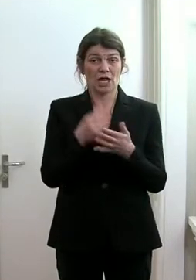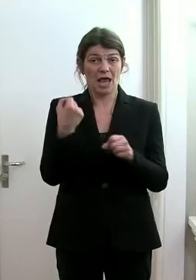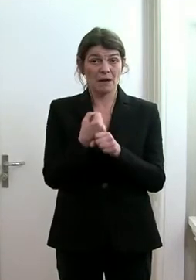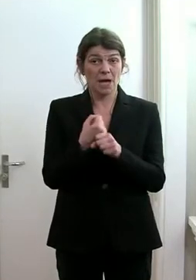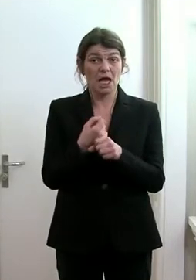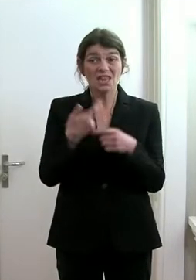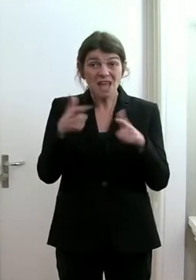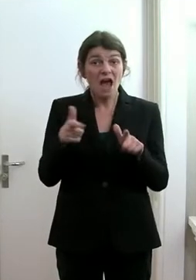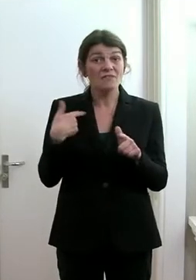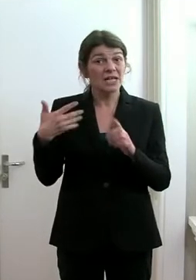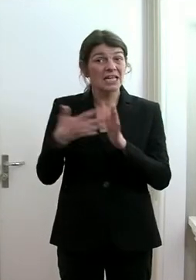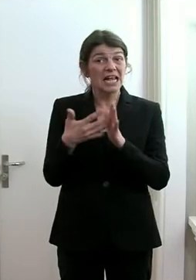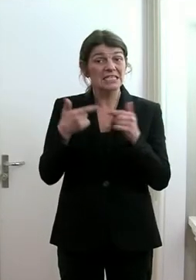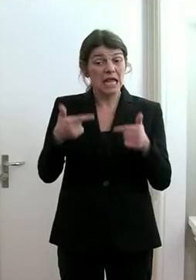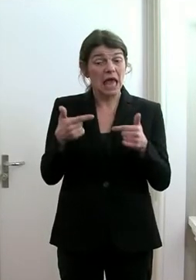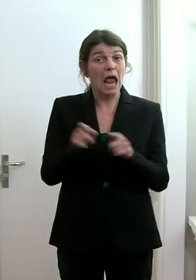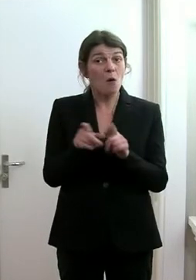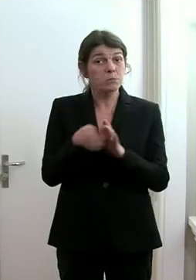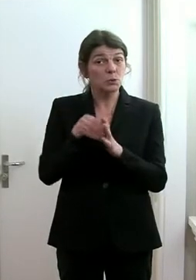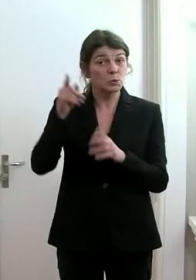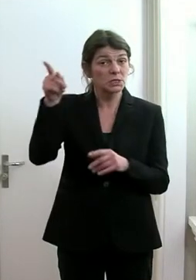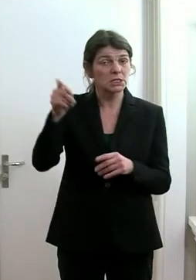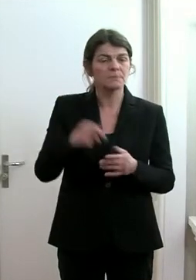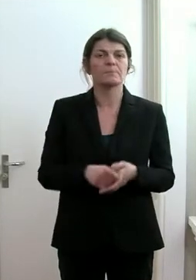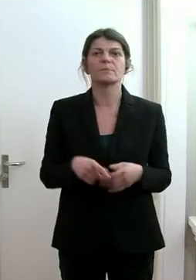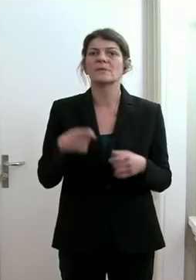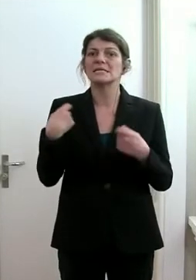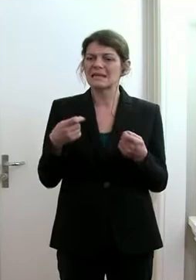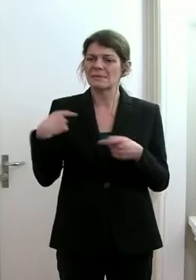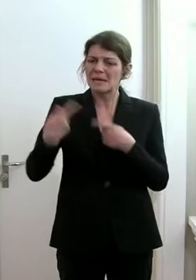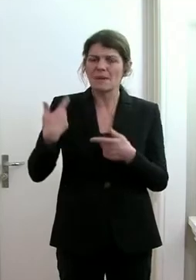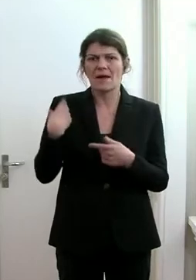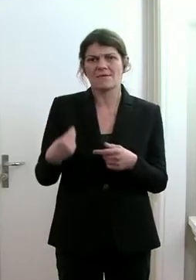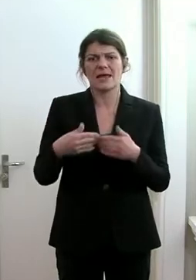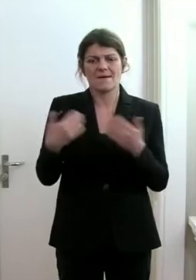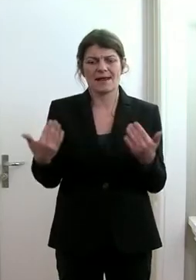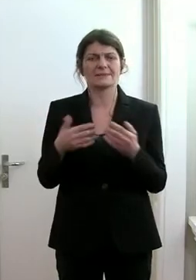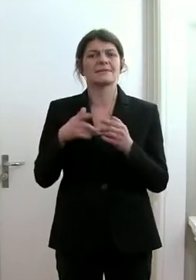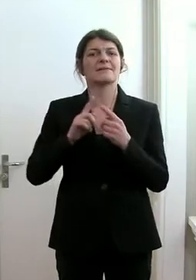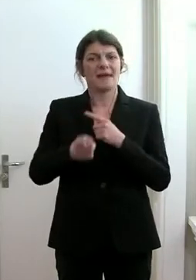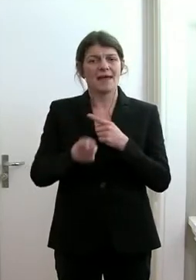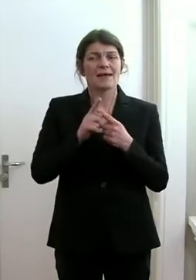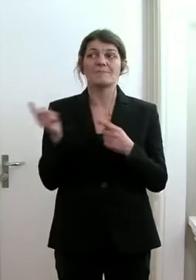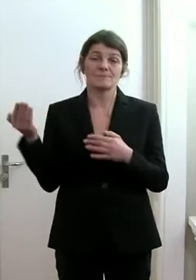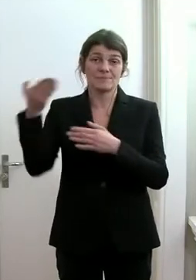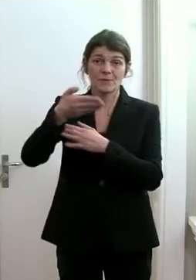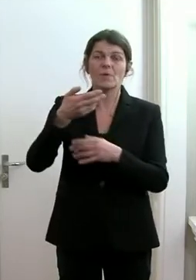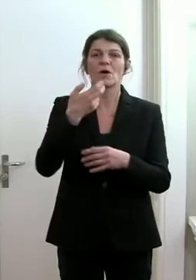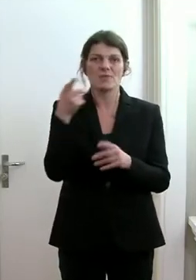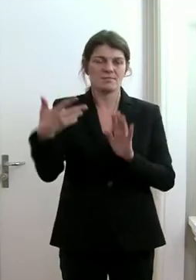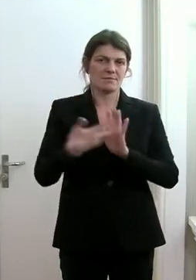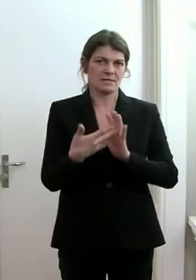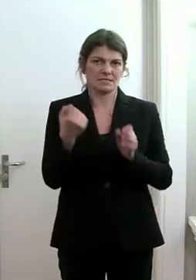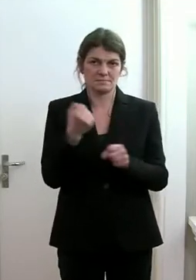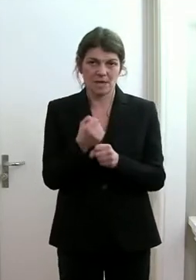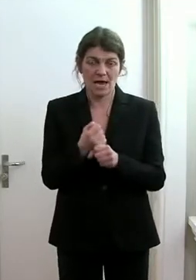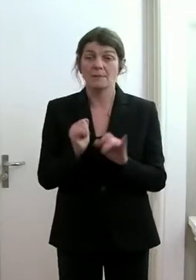Testanlage auch nutzen? Es gibt immer wieder Grenzgänger, die kommen und sich dort testen lassen.